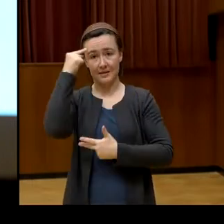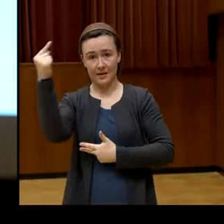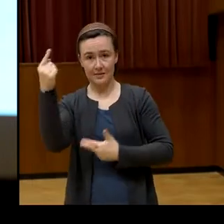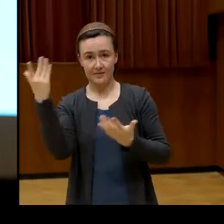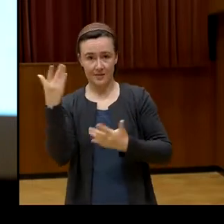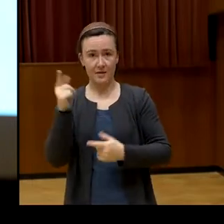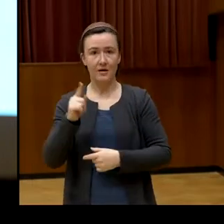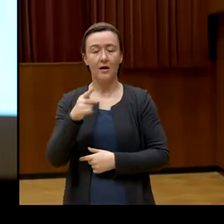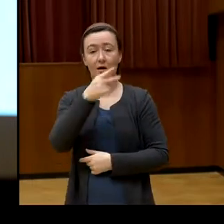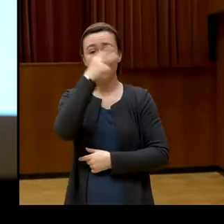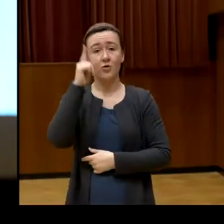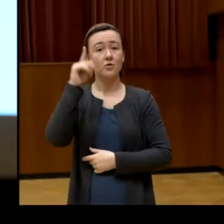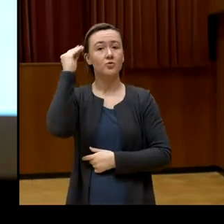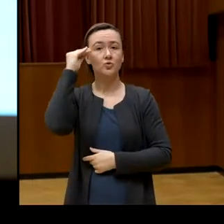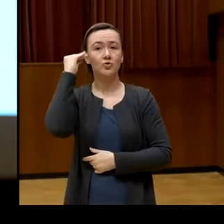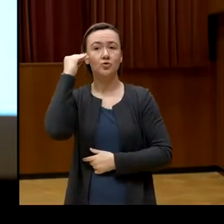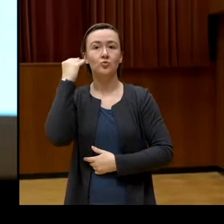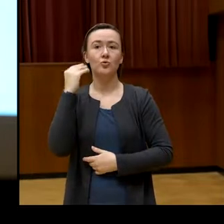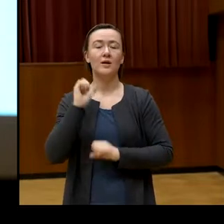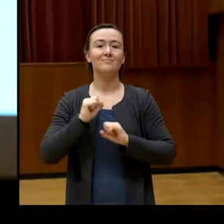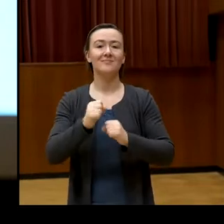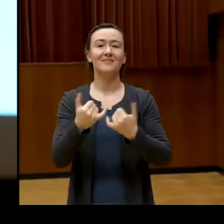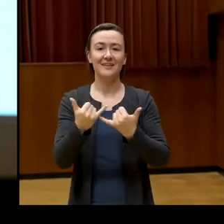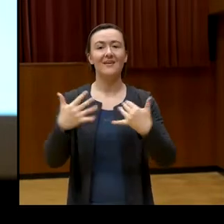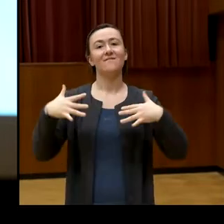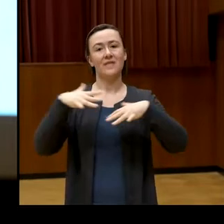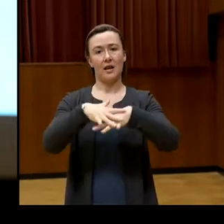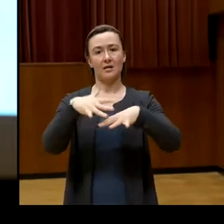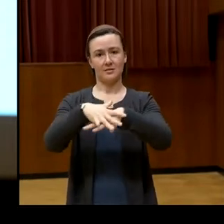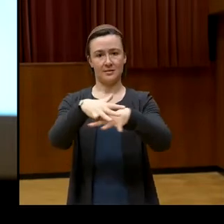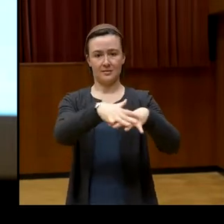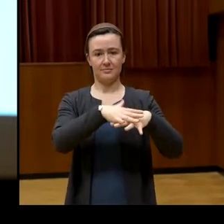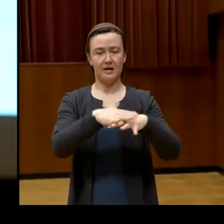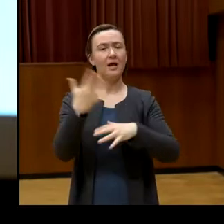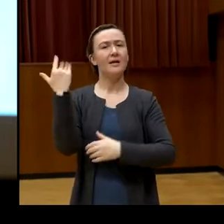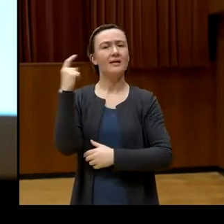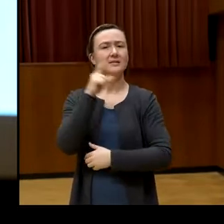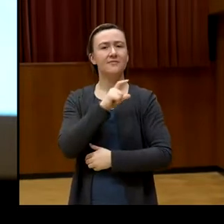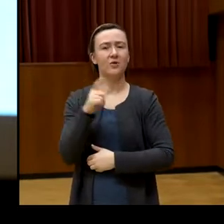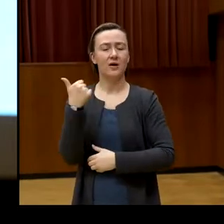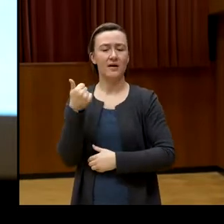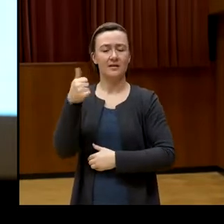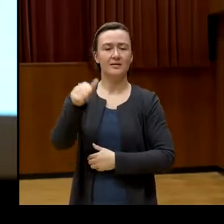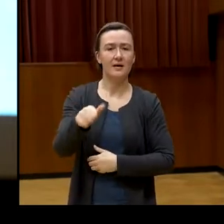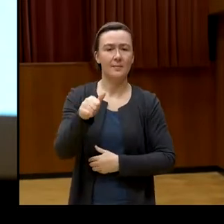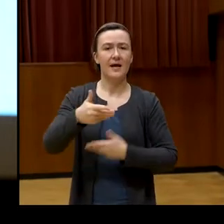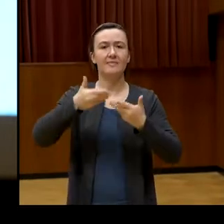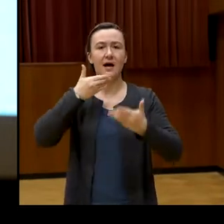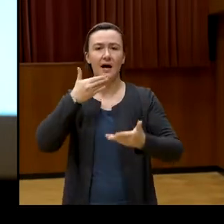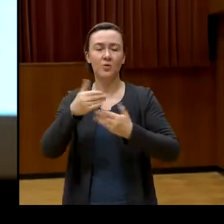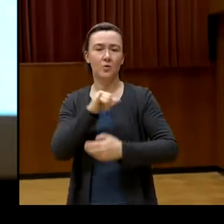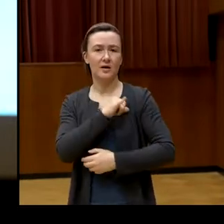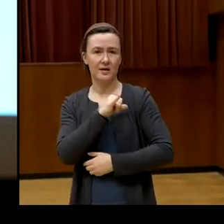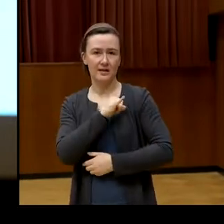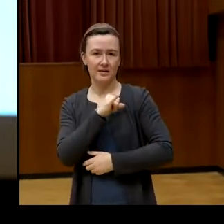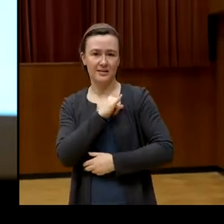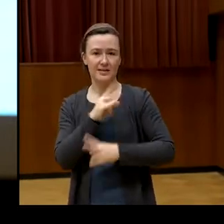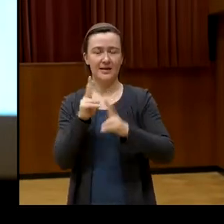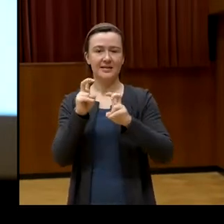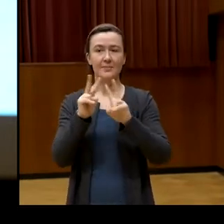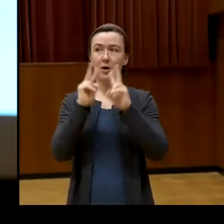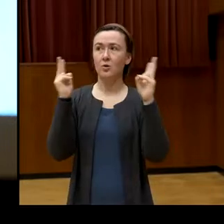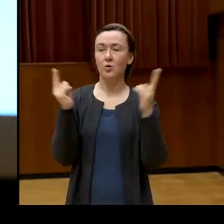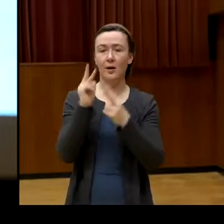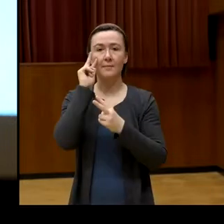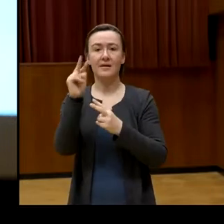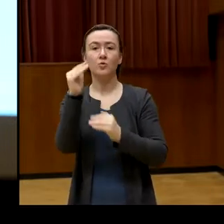Ich habe letzte Woche eine interessante Tagung zum Thema Ungleichheit in der Bildung aus globaler Perspektive